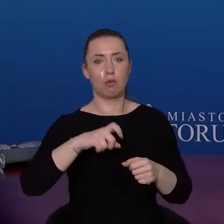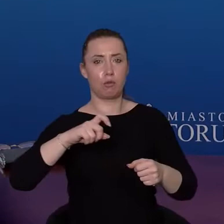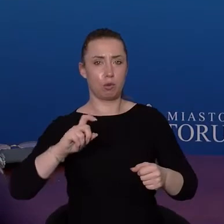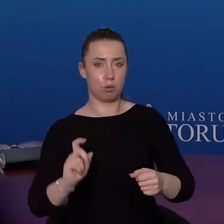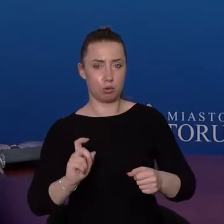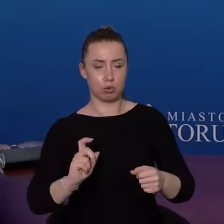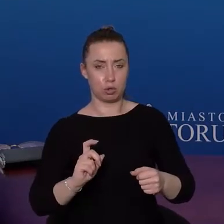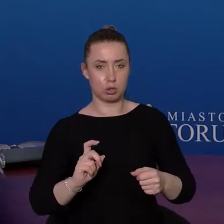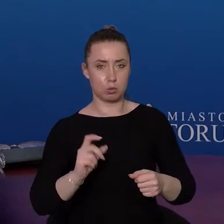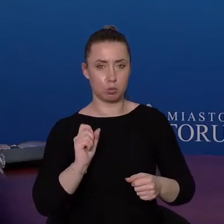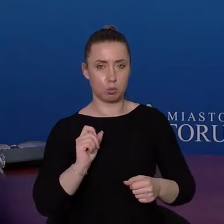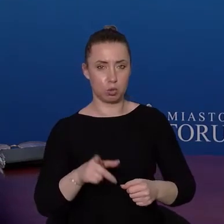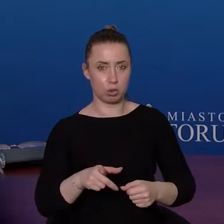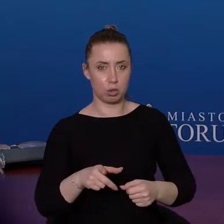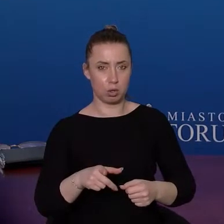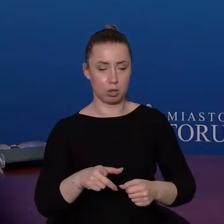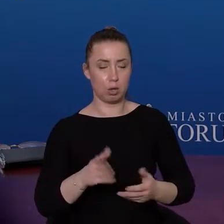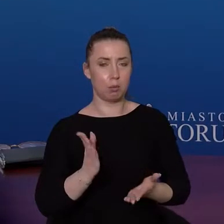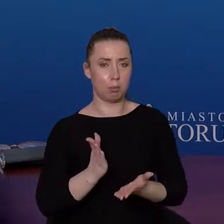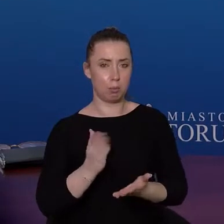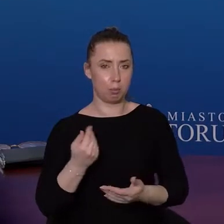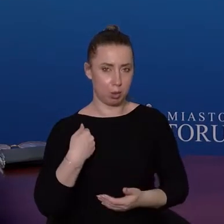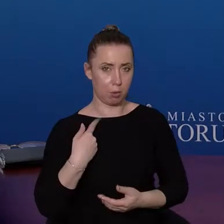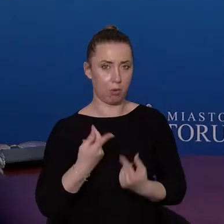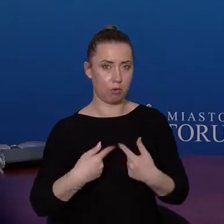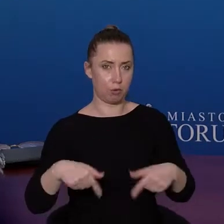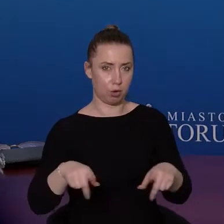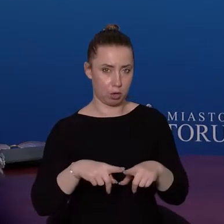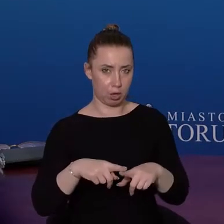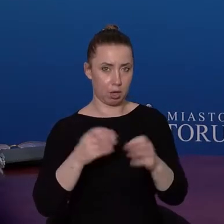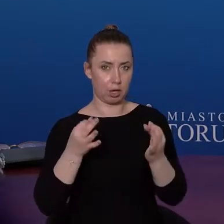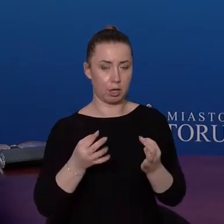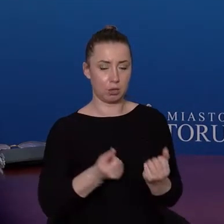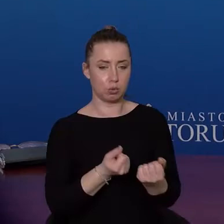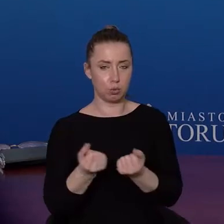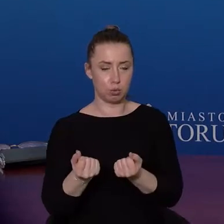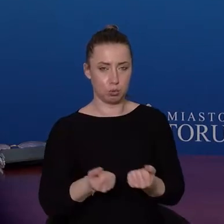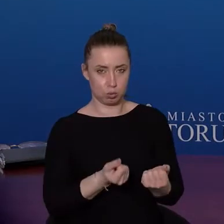jest już dokonane i utrzymywane.